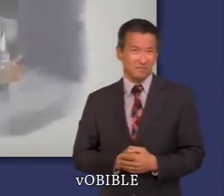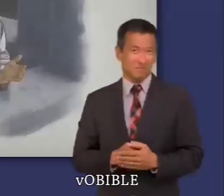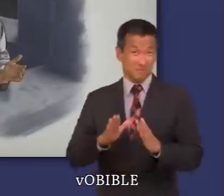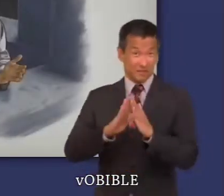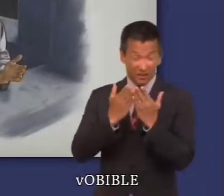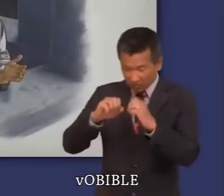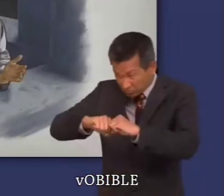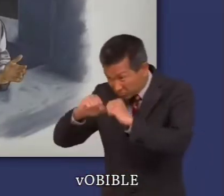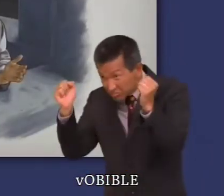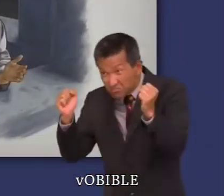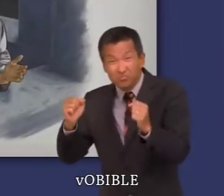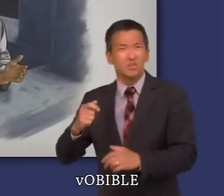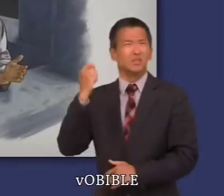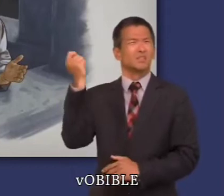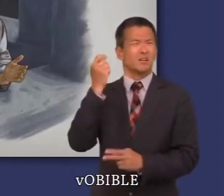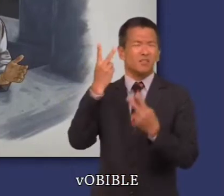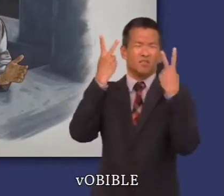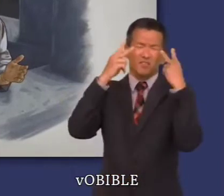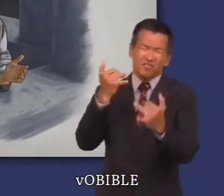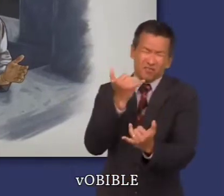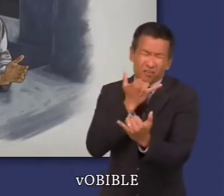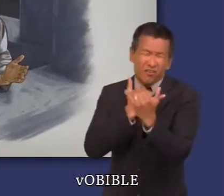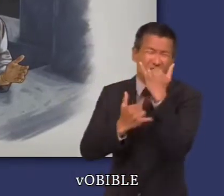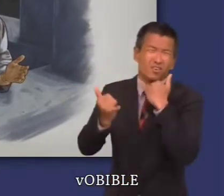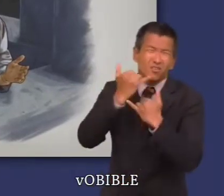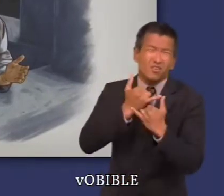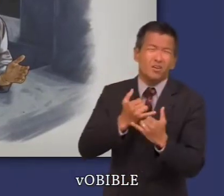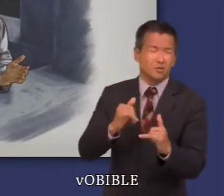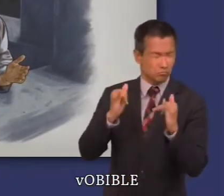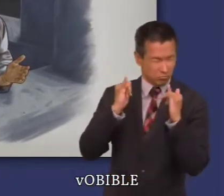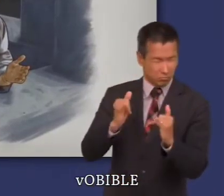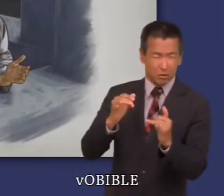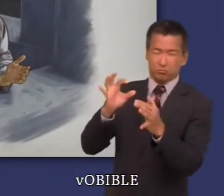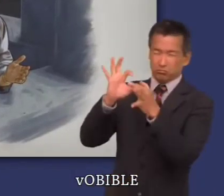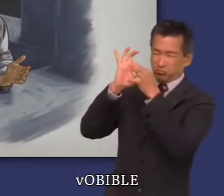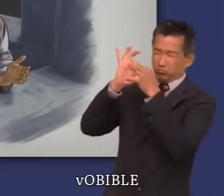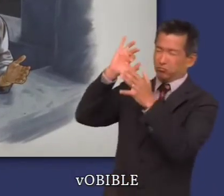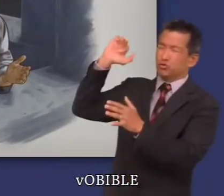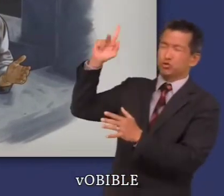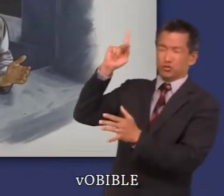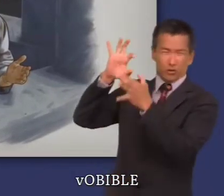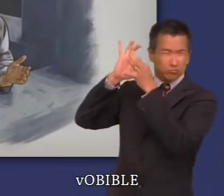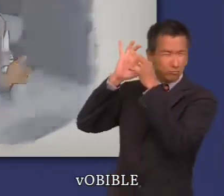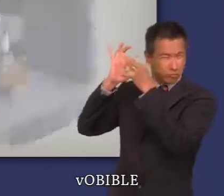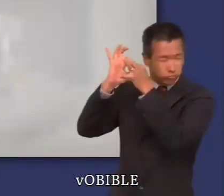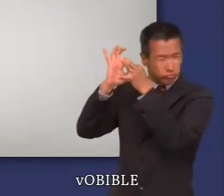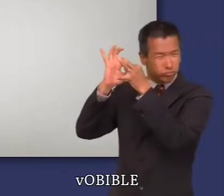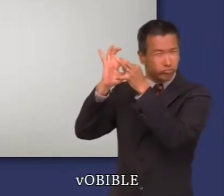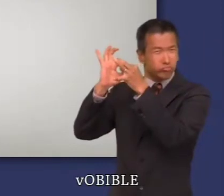Ce livre est un récit franc et détaillé de l'avis de David, un homme qui s'était forcé de suivre Jéhovah de tout son cœur.